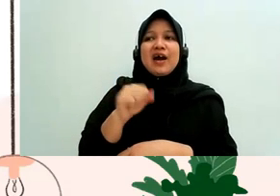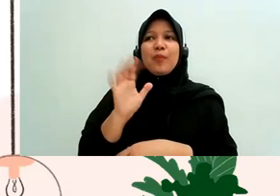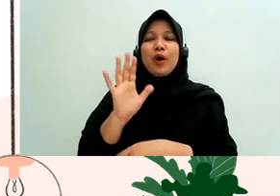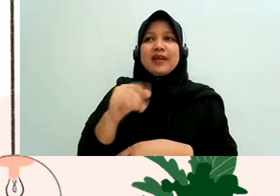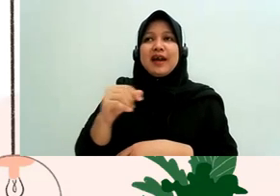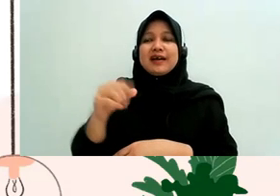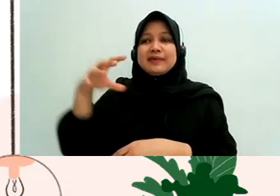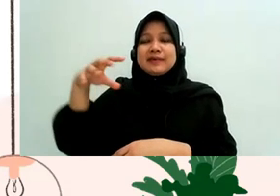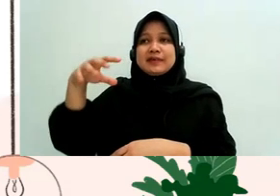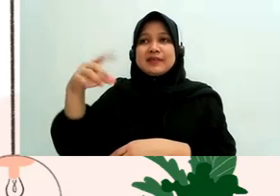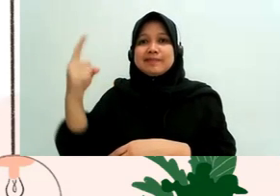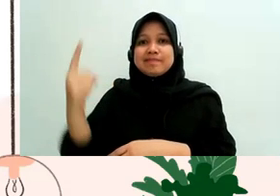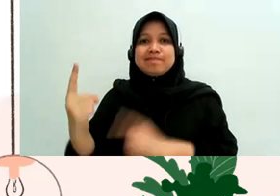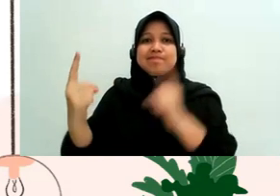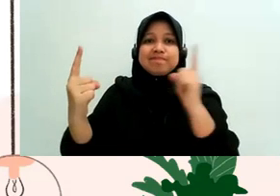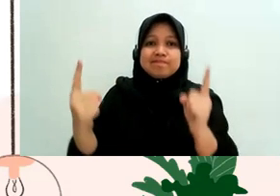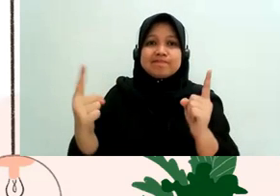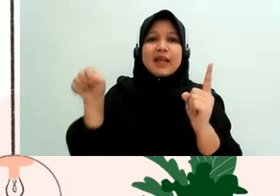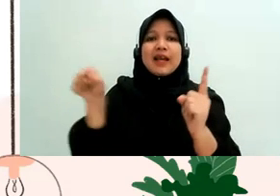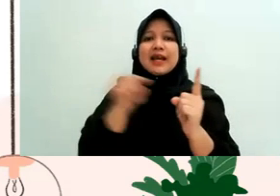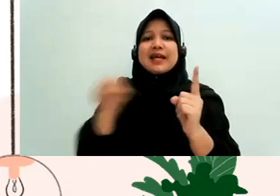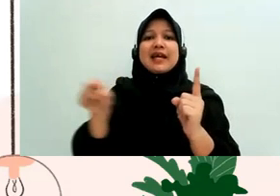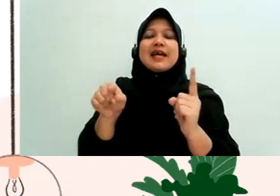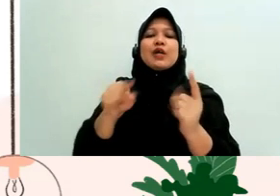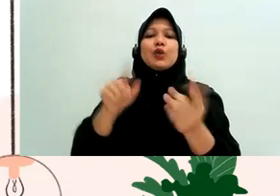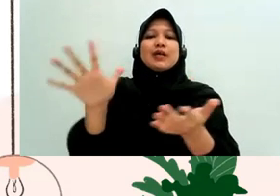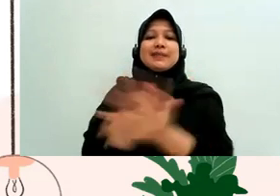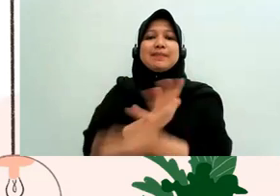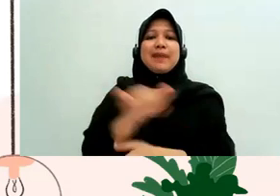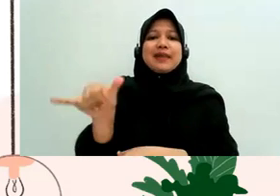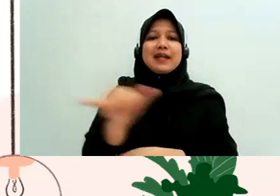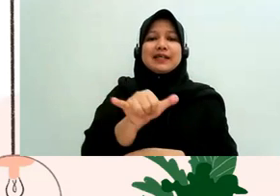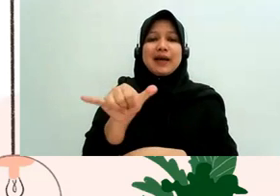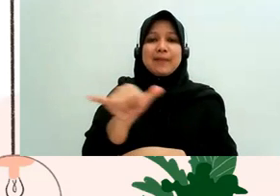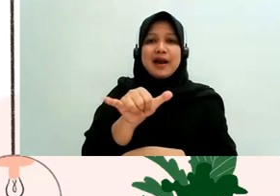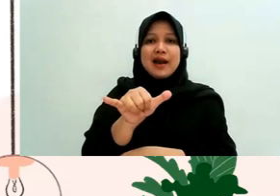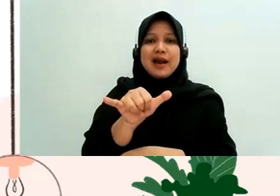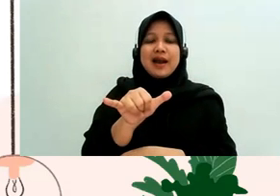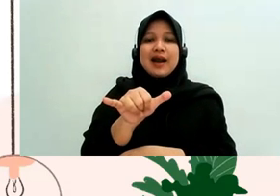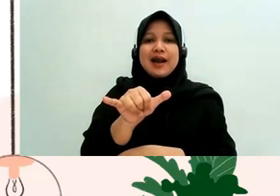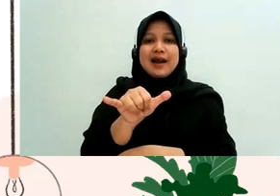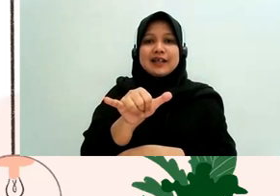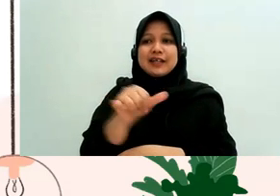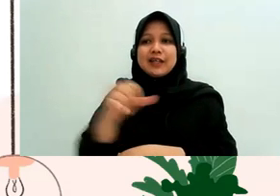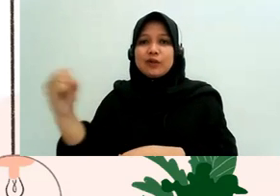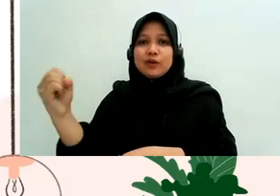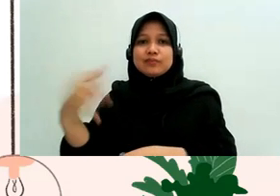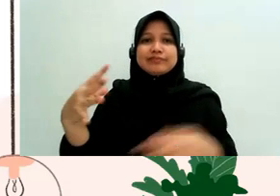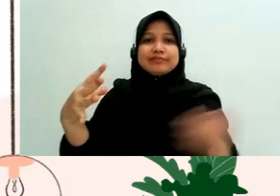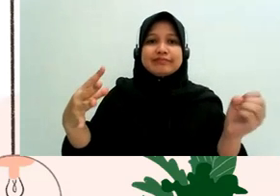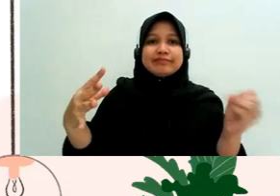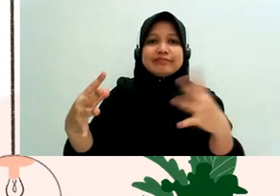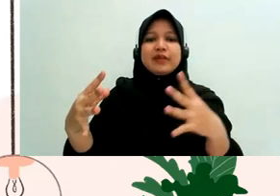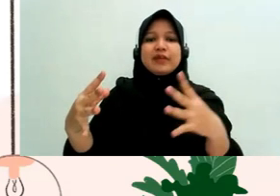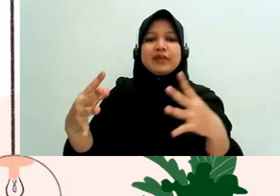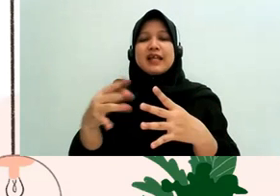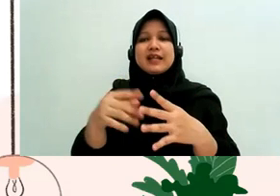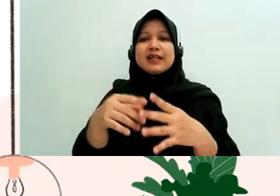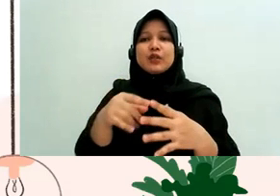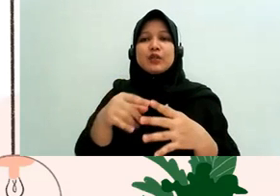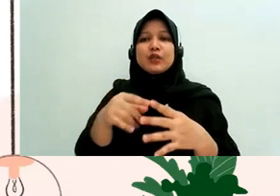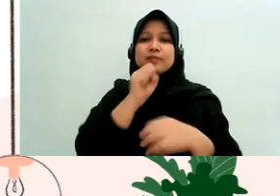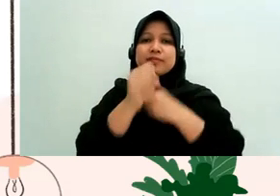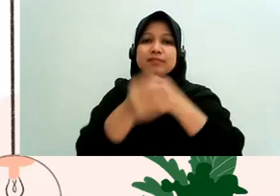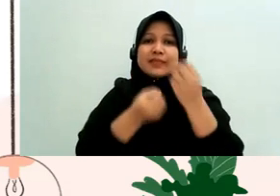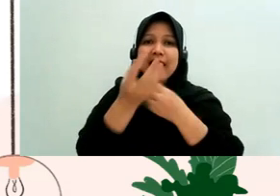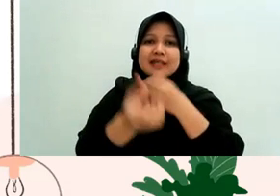diberikan kesempatan yang sama untuk menyampaikan dalil-dalilnya di muka hakim di persegangan ya kira-kira itu kalau